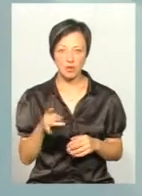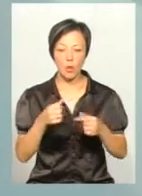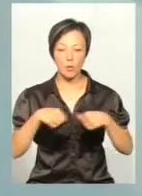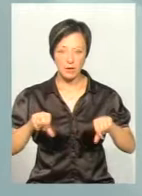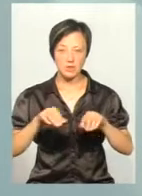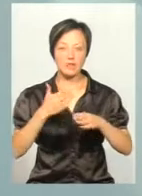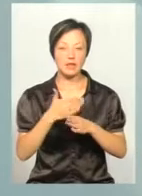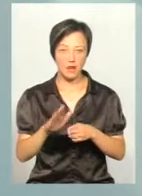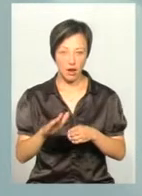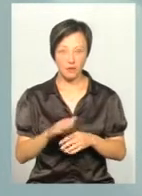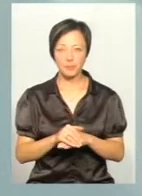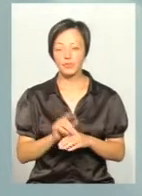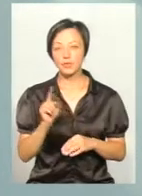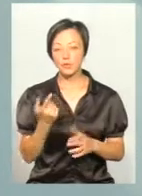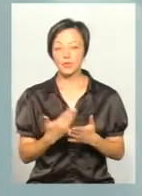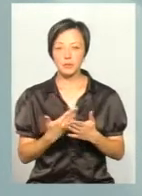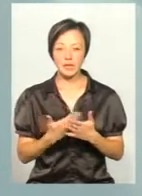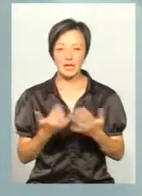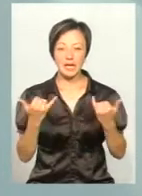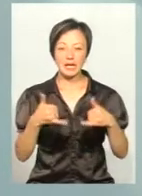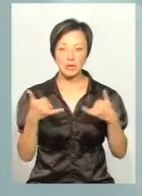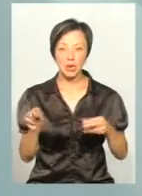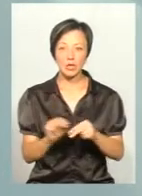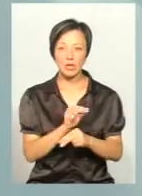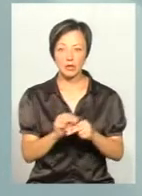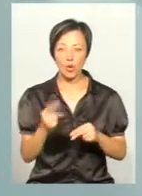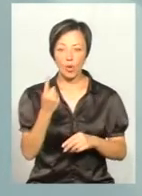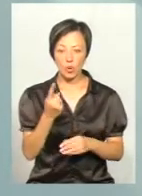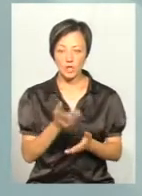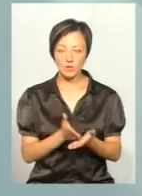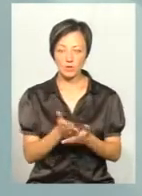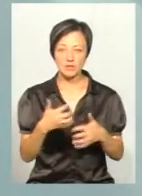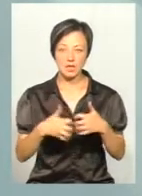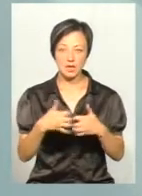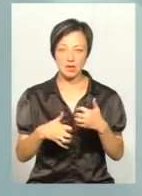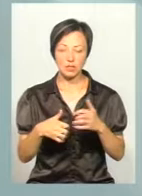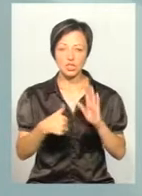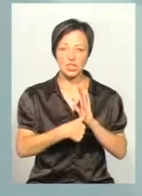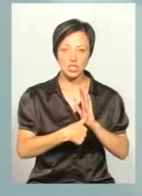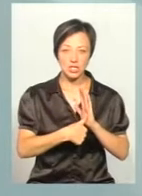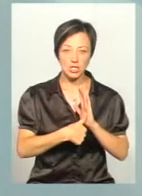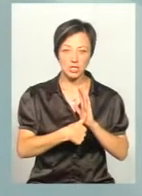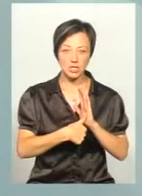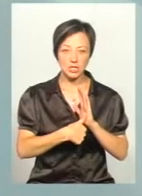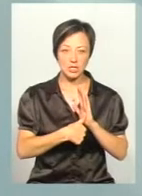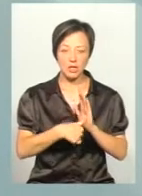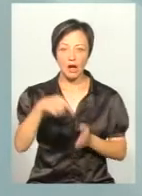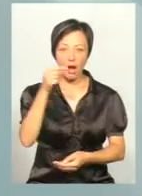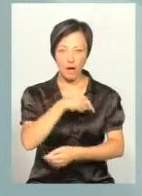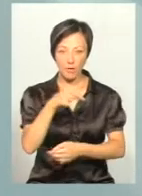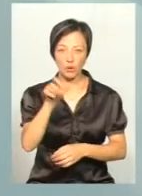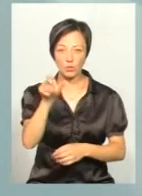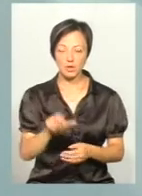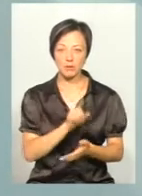комісія виділяє. Тому що, до прикладу, хіміотерапія, один курс, це в середньому йде 6 капельниць, які